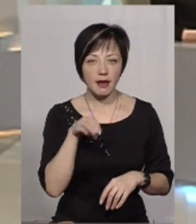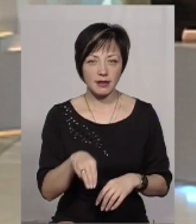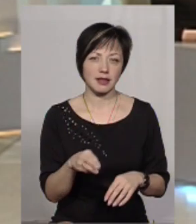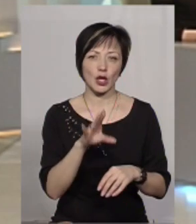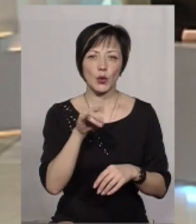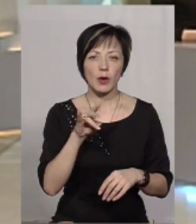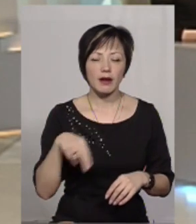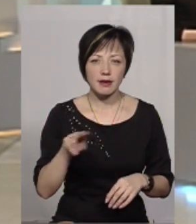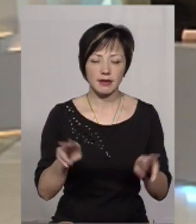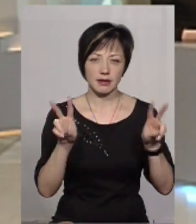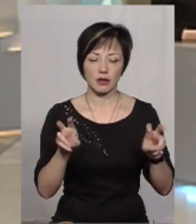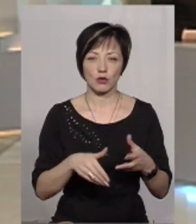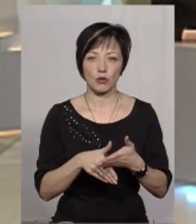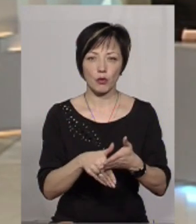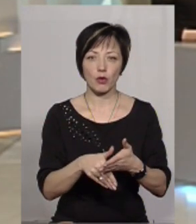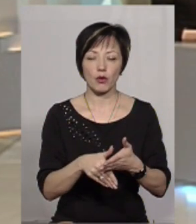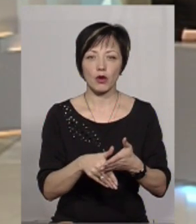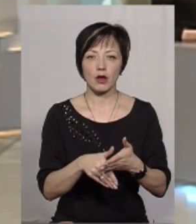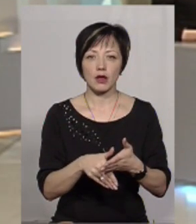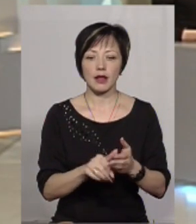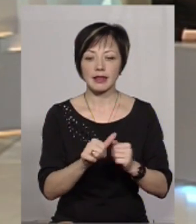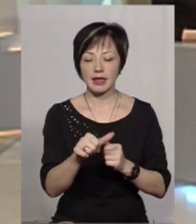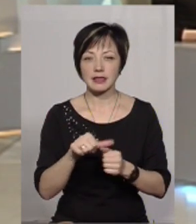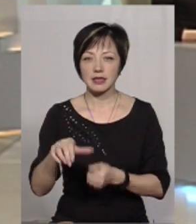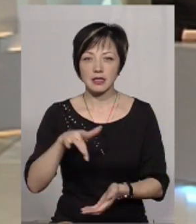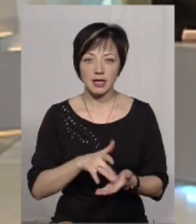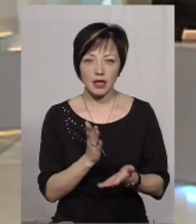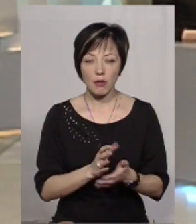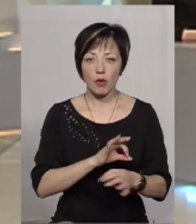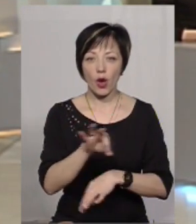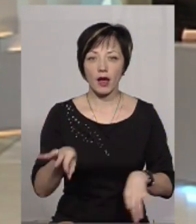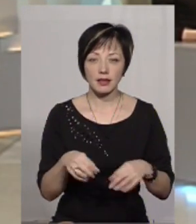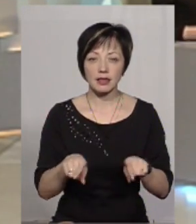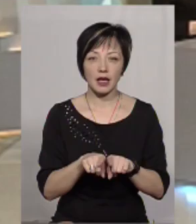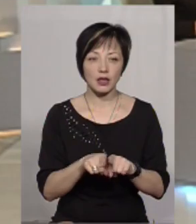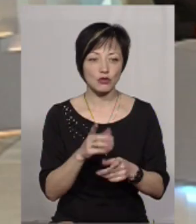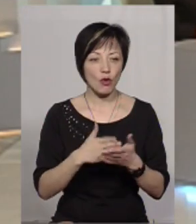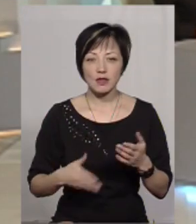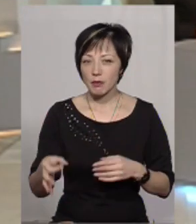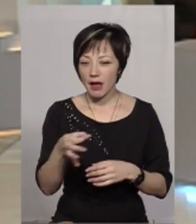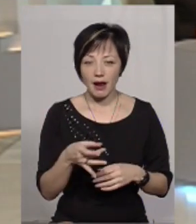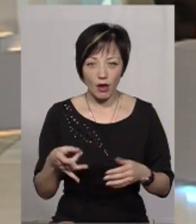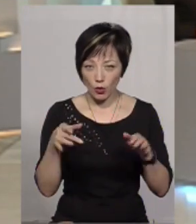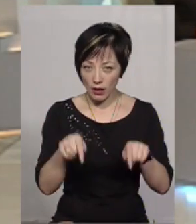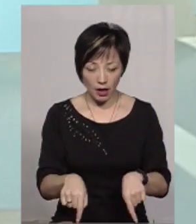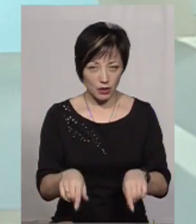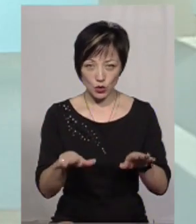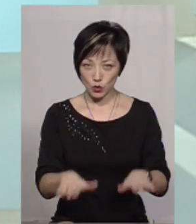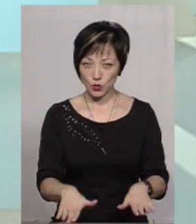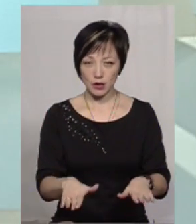ULIT, який спрямований якраз на допомогу по децентралізації, є проєкти, до речі, такі зовсім регіональні, які тут